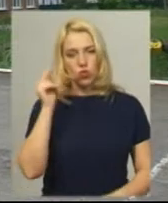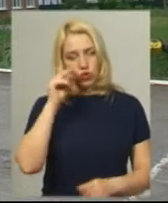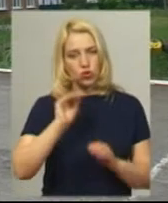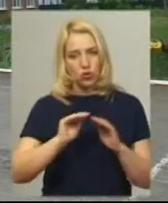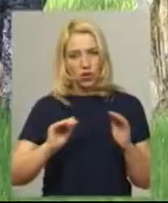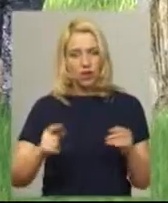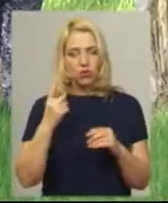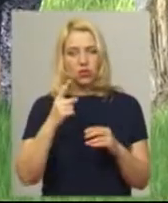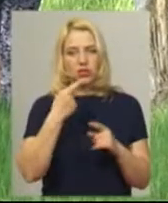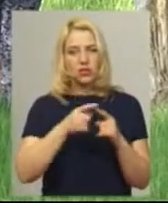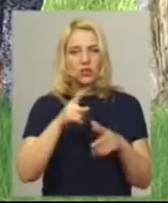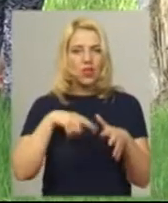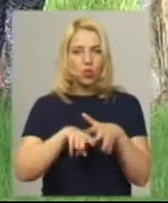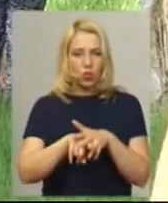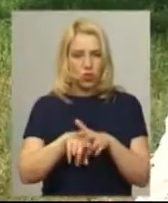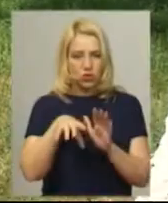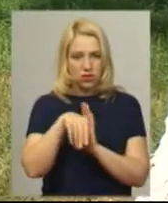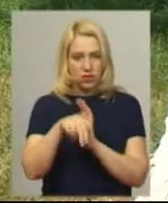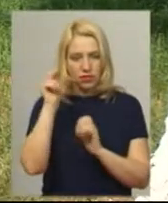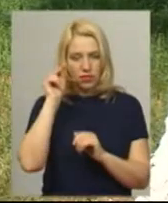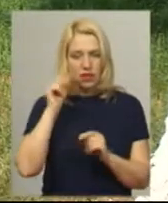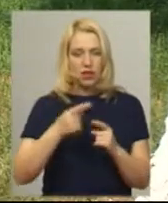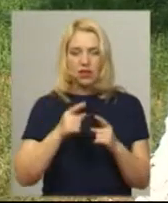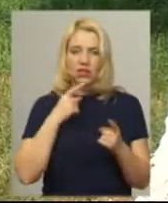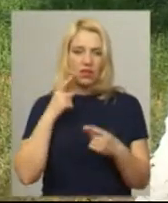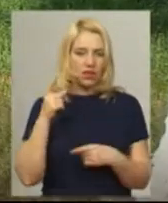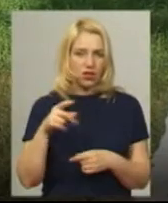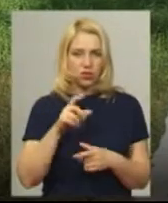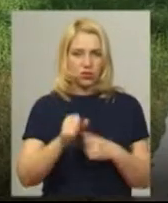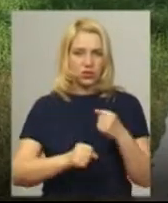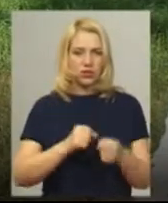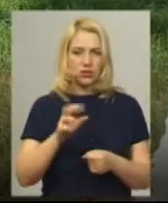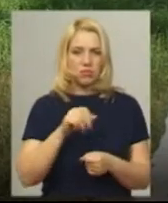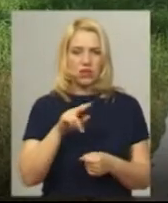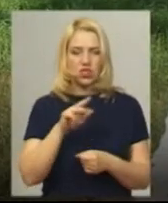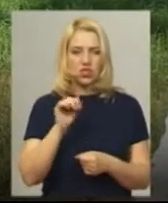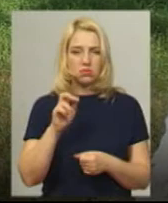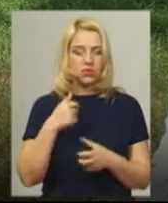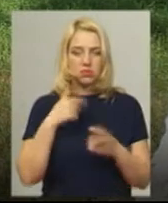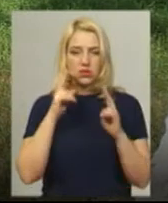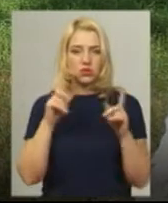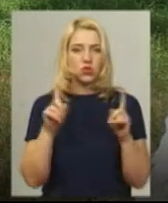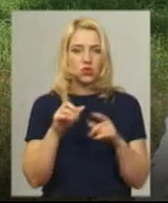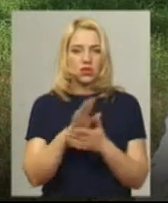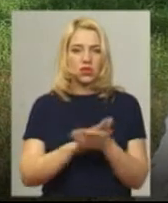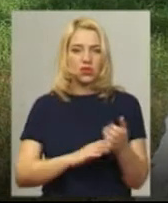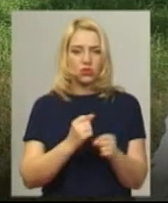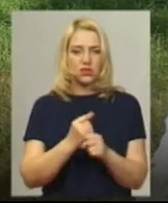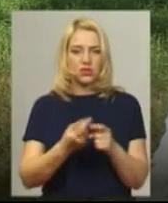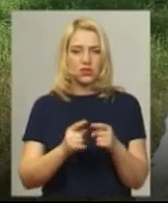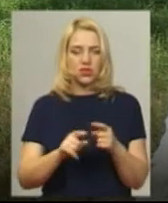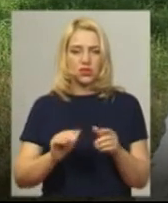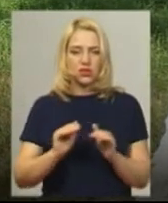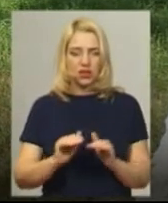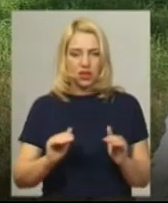Требухівців доїжджати далеко не те, що до Меджибожа. Ми не знаємо, що ми далі будемо робити з цією дитиною. Тому я вже не сплю,